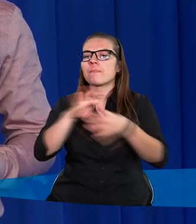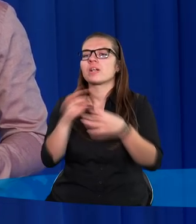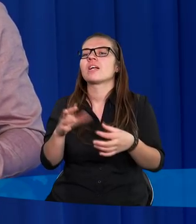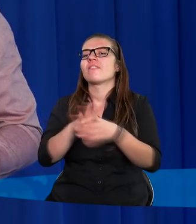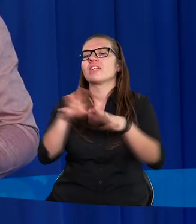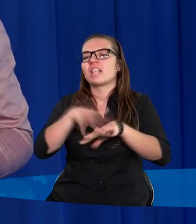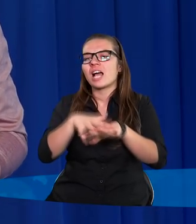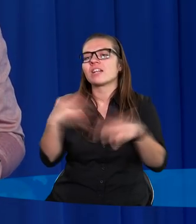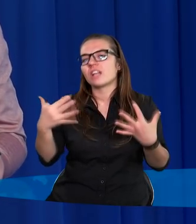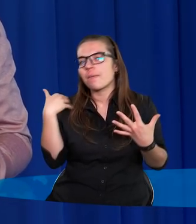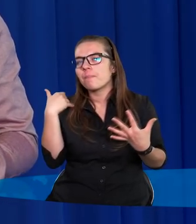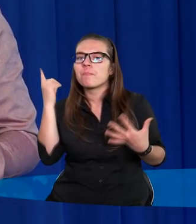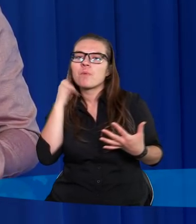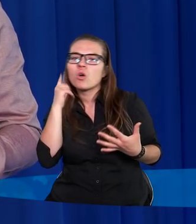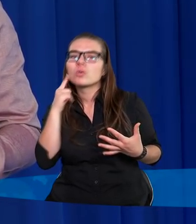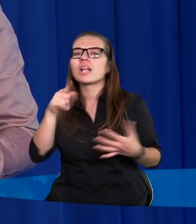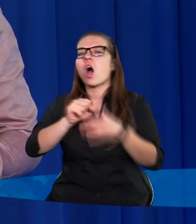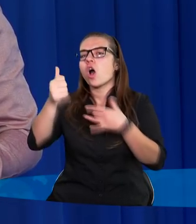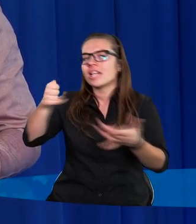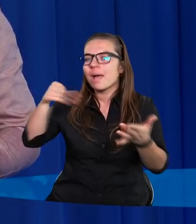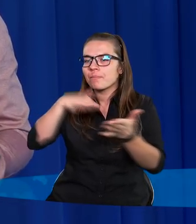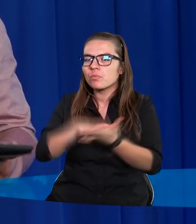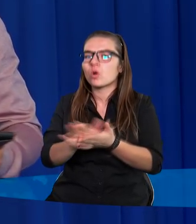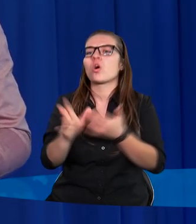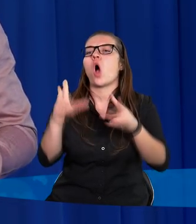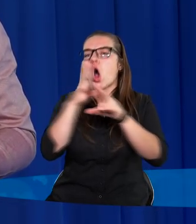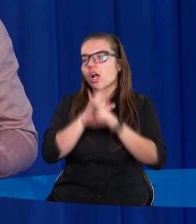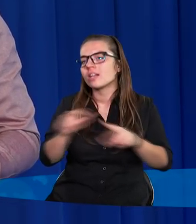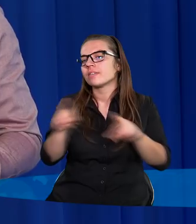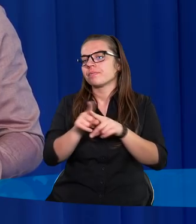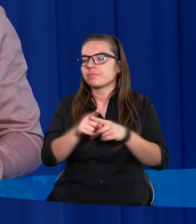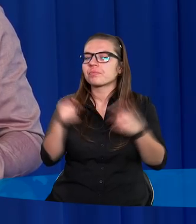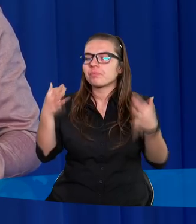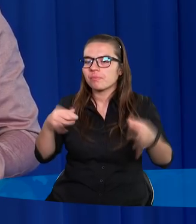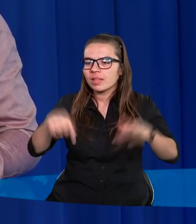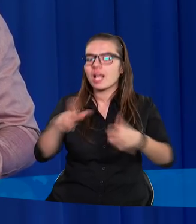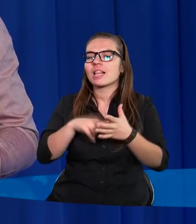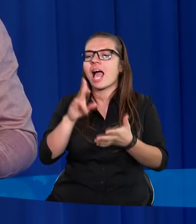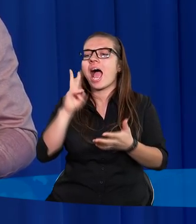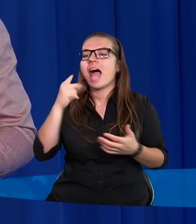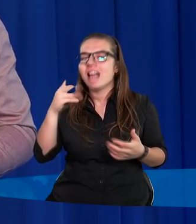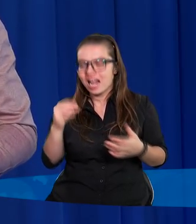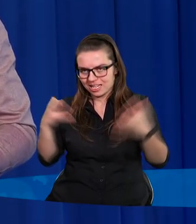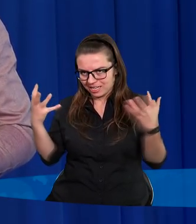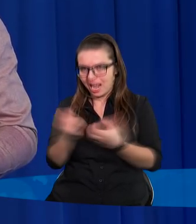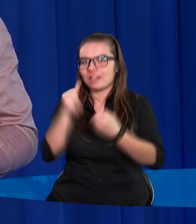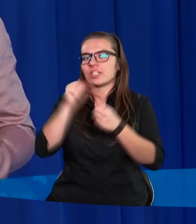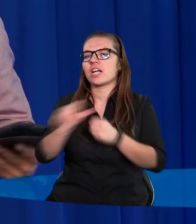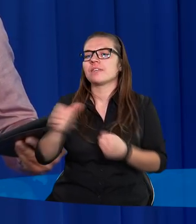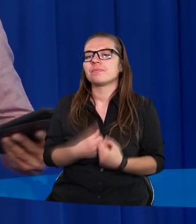w trakcie, chcielibyście posłuchać, co było od samego początku, oczywiście też tutaj na kanale znajdziecie.